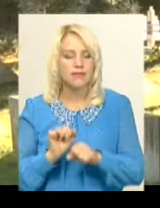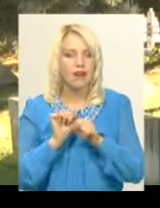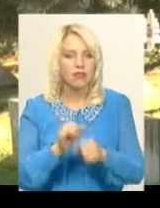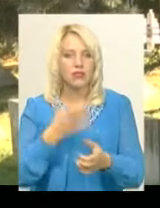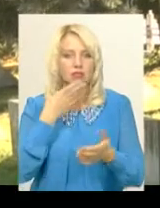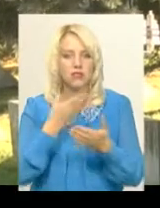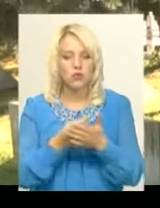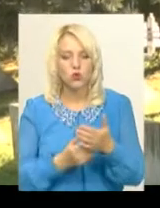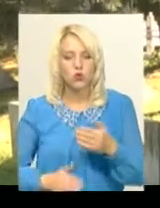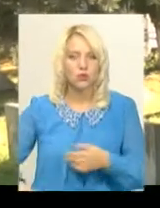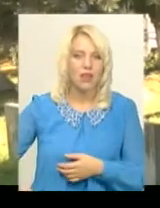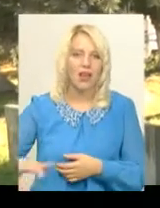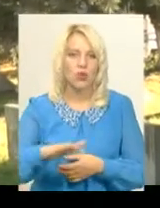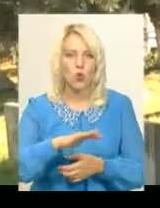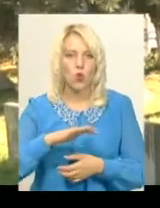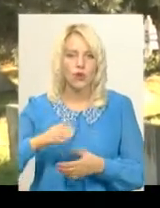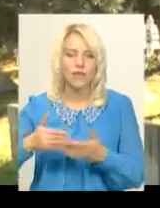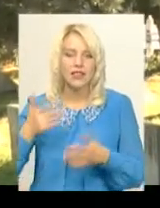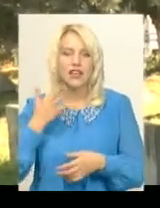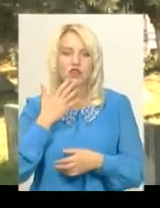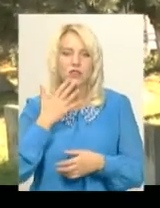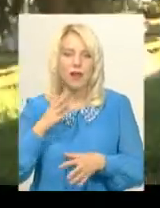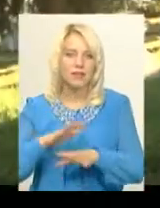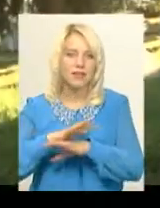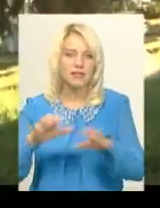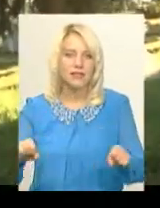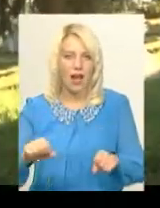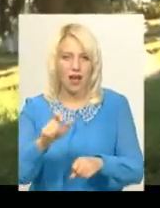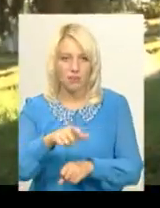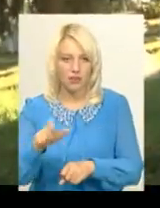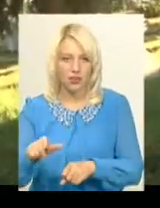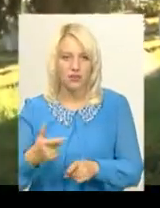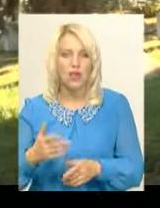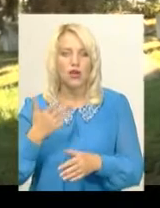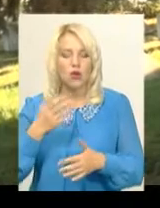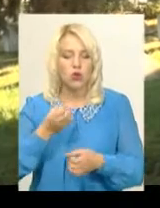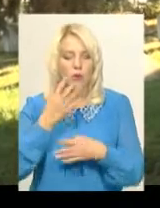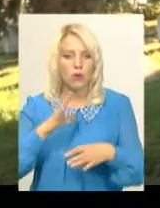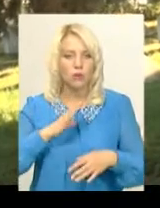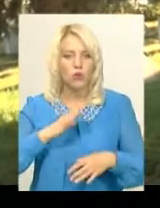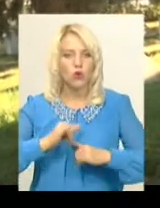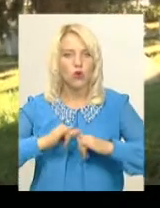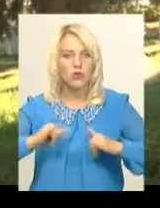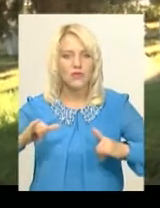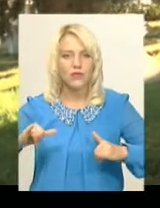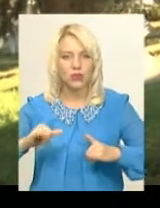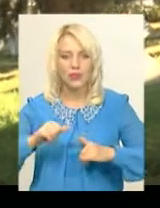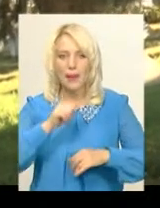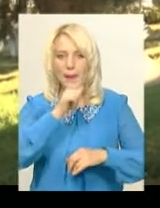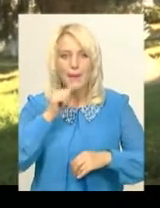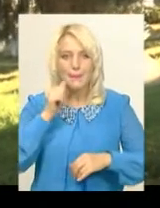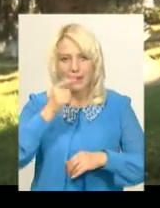територію від іноземних загарбників. Добре було розвинуте підпілля в місті